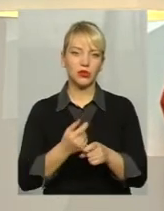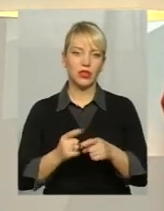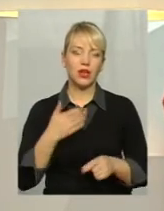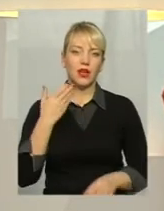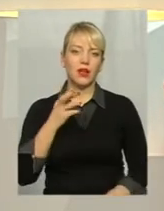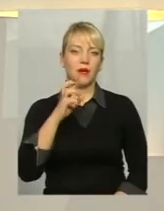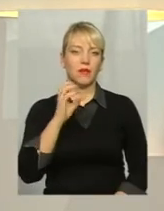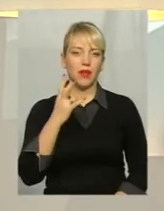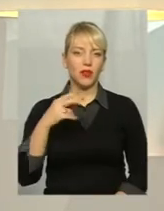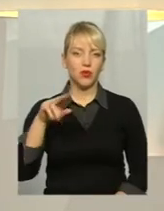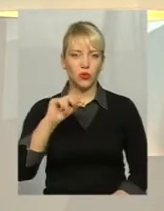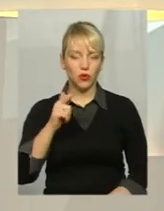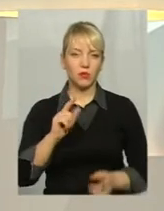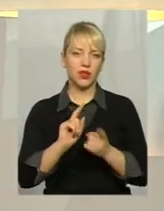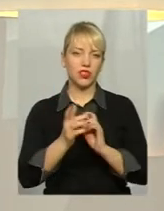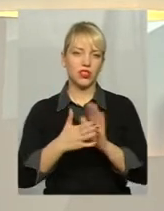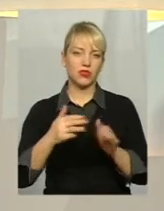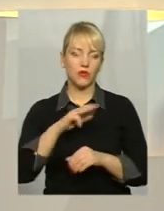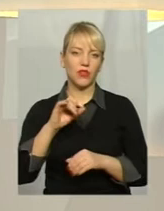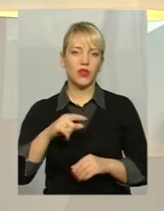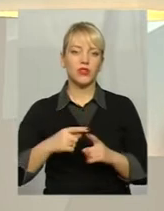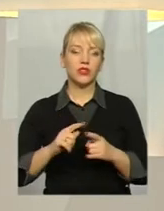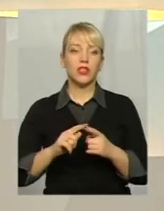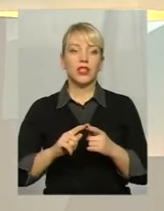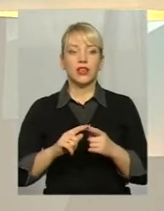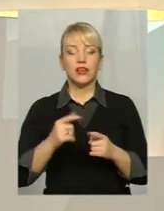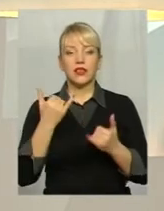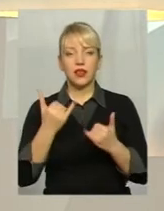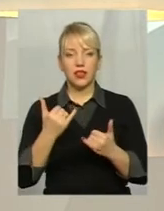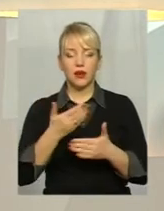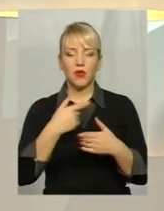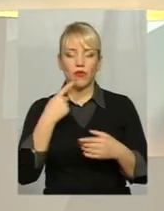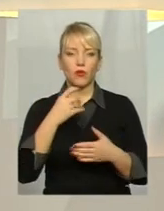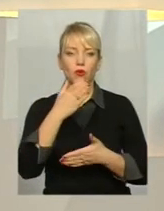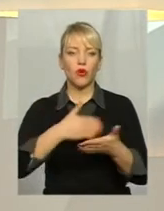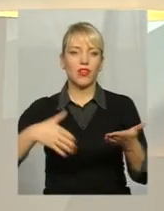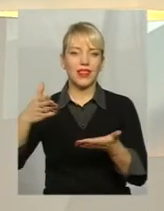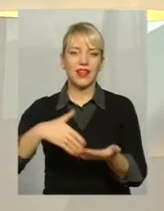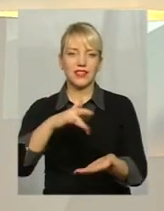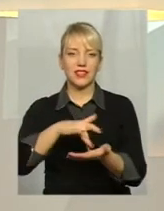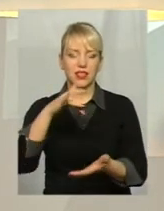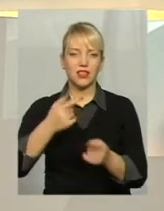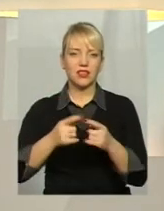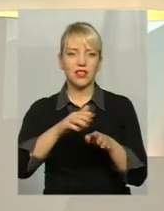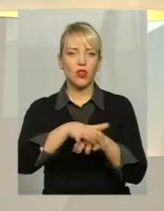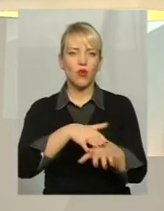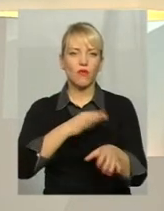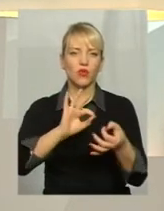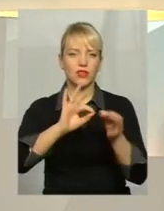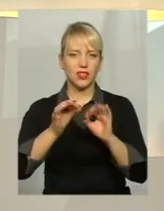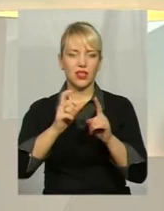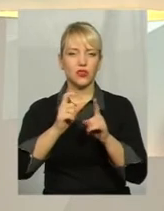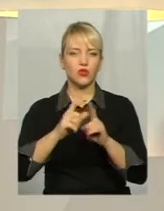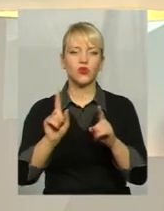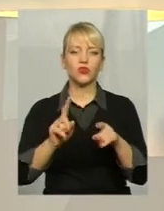Оксани Фіновської І нині ми говоримо про децентралізацію Ми часто чуємо це довге і складне слово Що це,